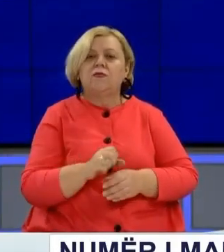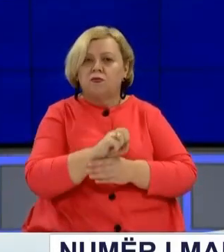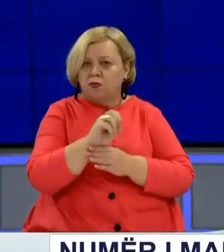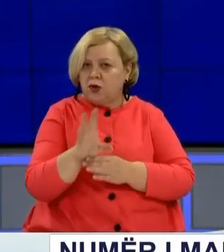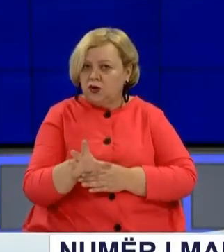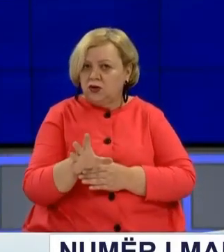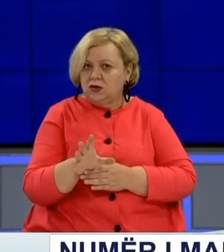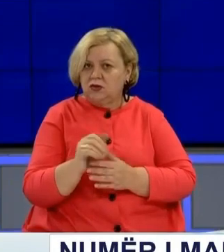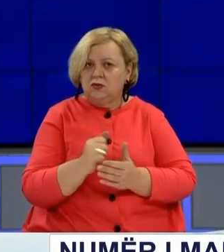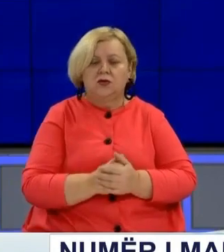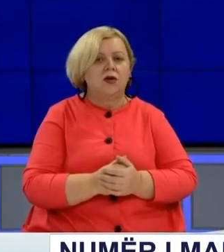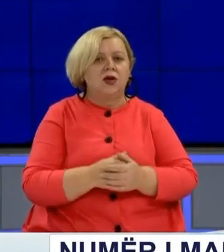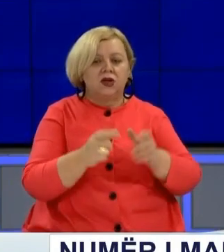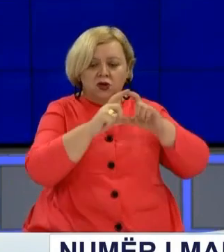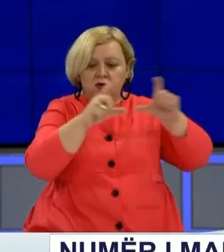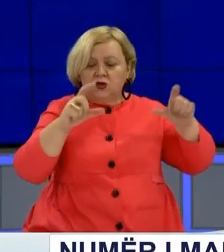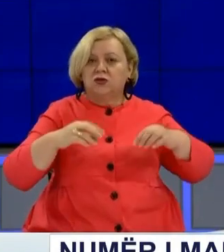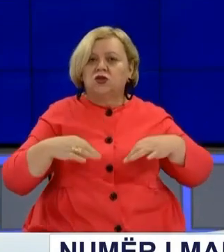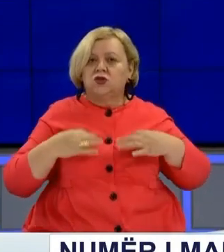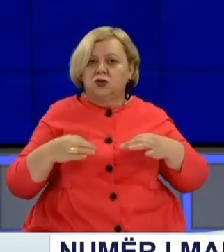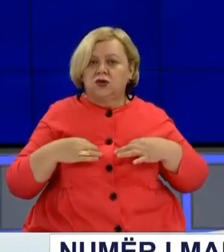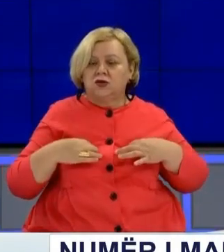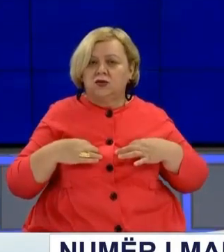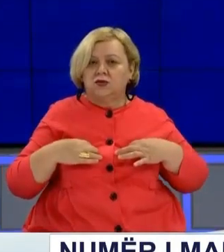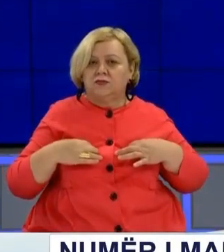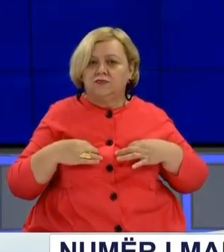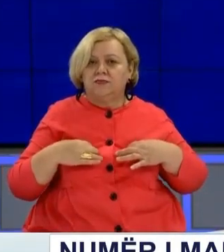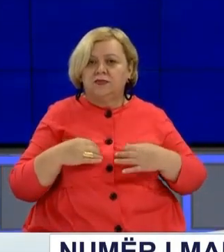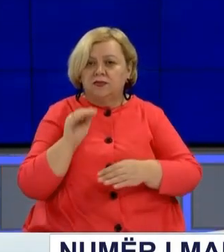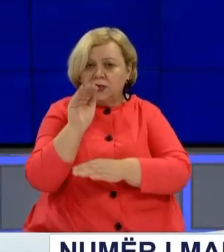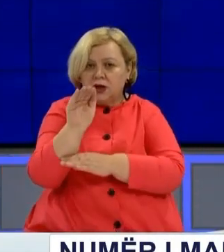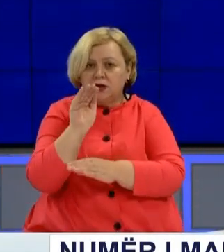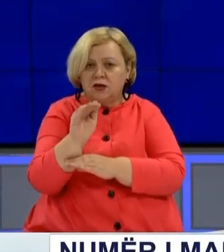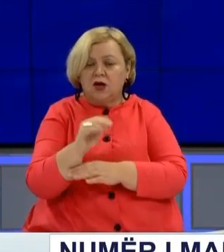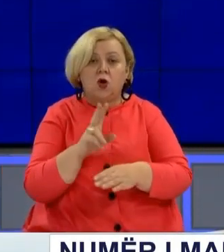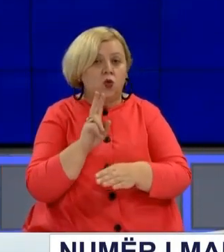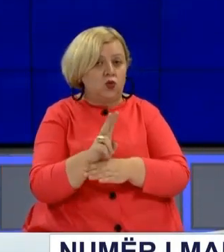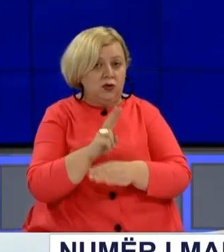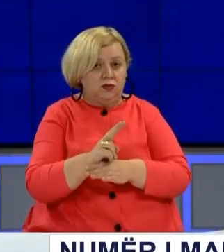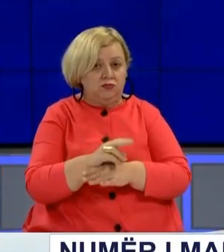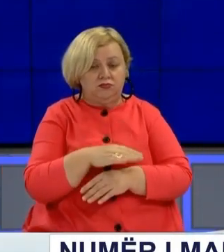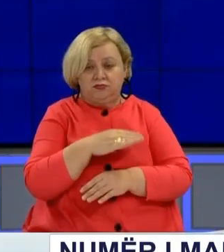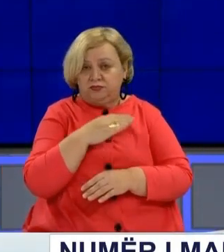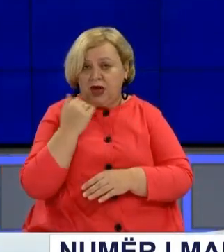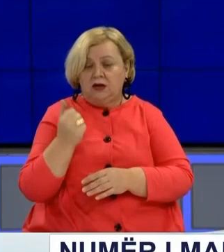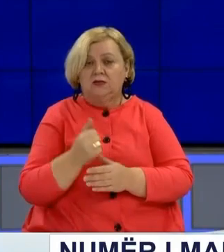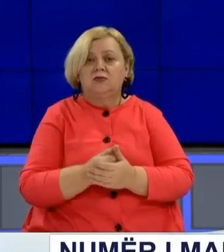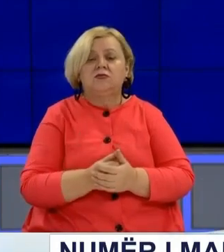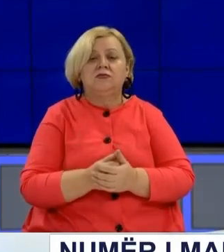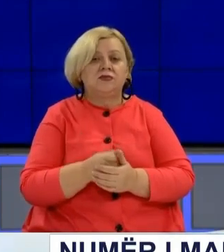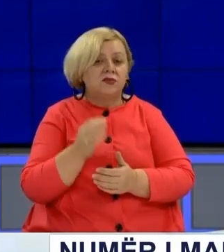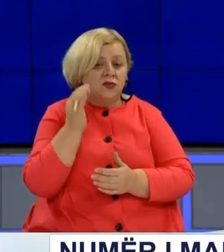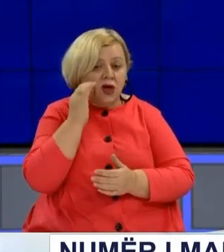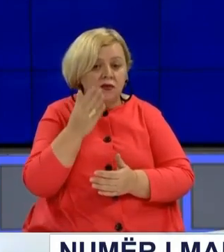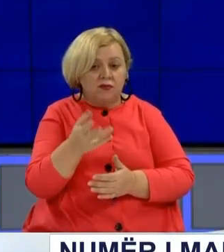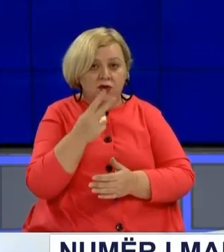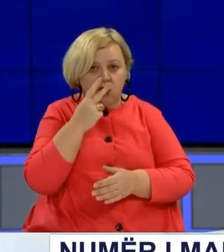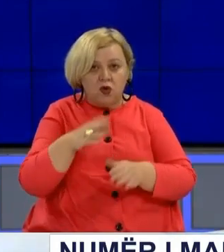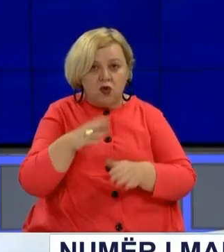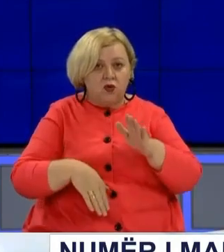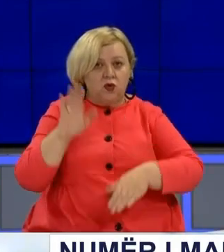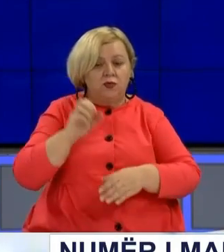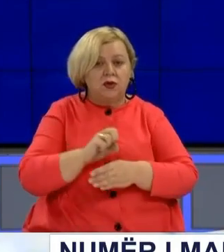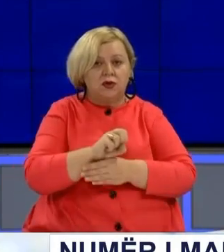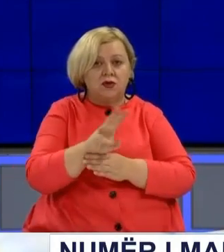pozitiv. Ndërko Institutit Komtar i Shëndecis Publike ka bërthirje për kujdes të shtuar, kjo pasi që ditëve të fundit dukshëm është